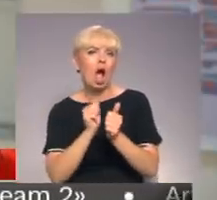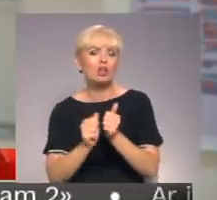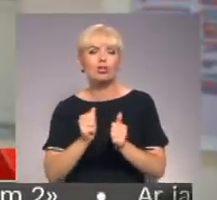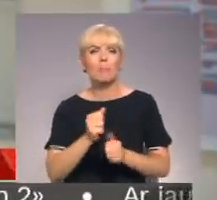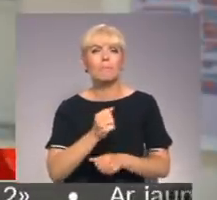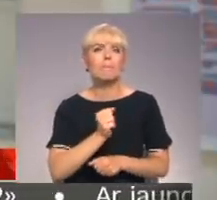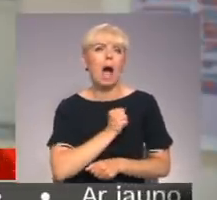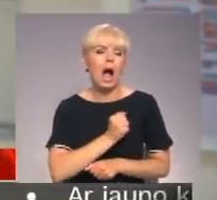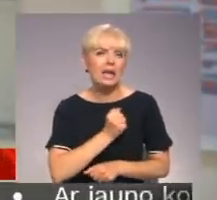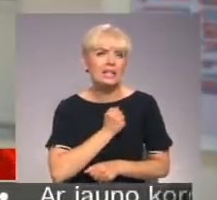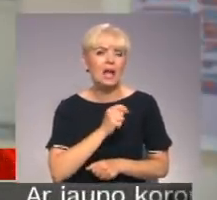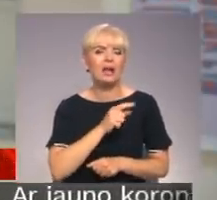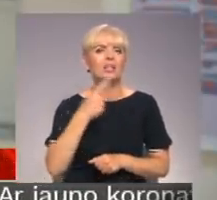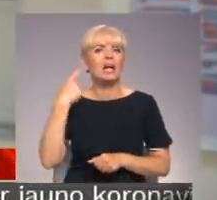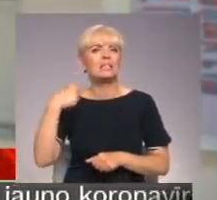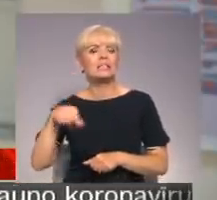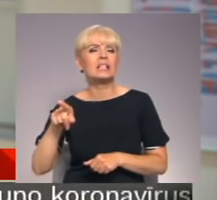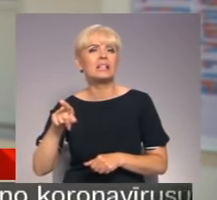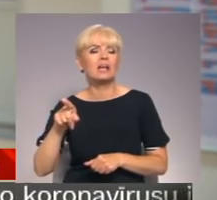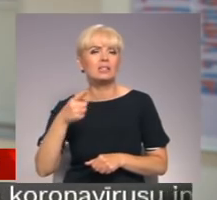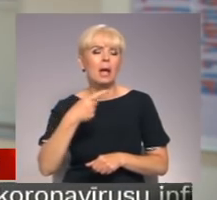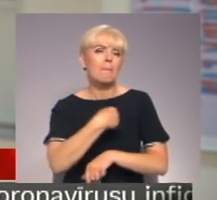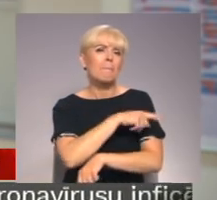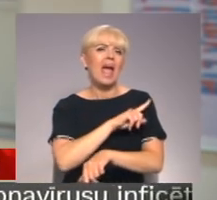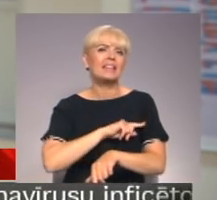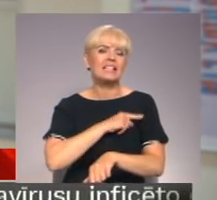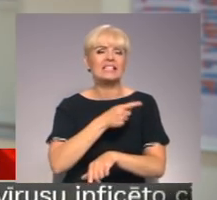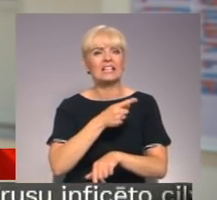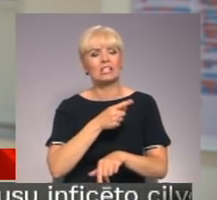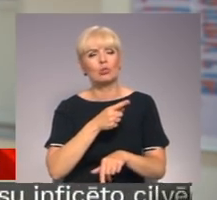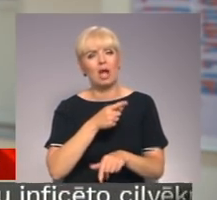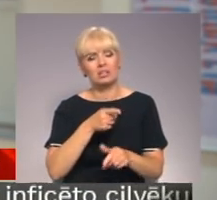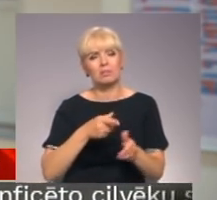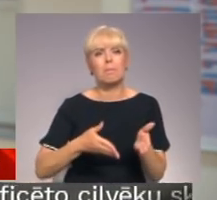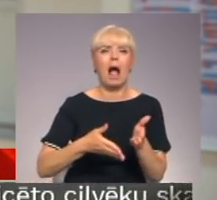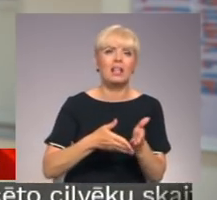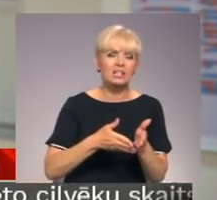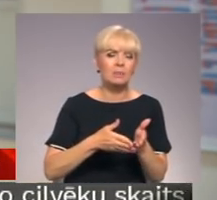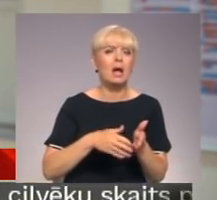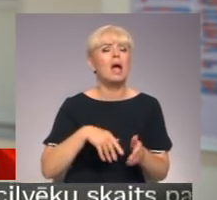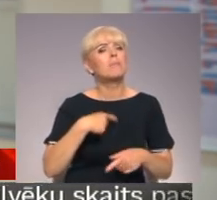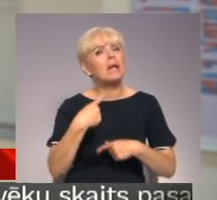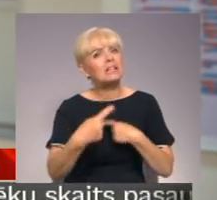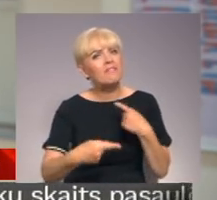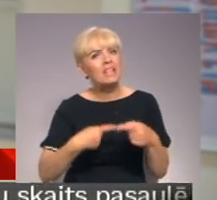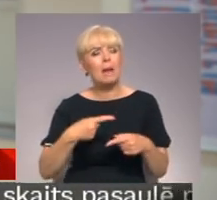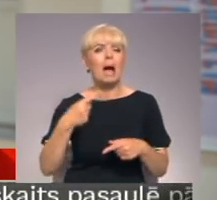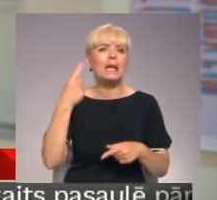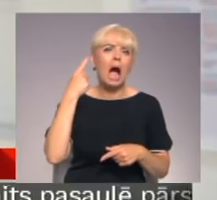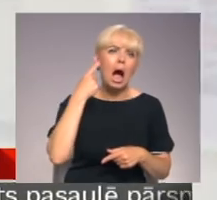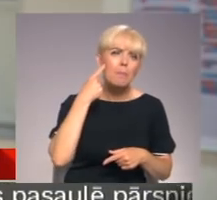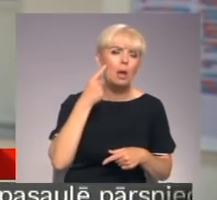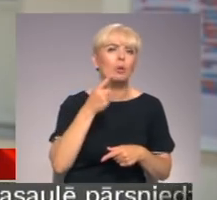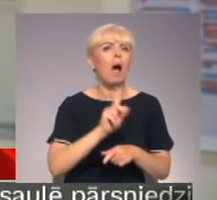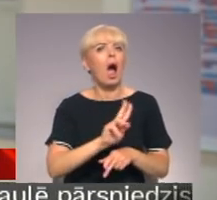no kaut kādas īja augšanas medicīnas, un tāpēc viņi izvēlas kaut ko tādu. Bet vienmēr ir jāpadomā, kas ir droši, kas nav